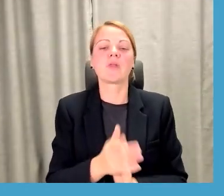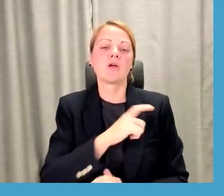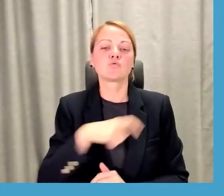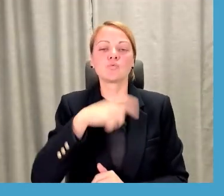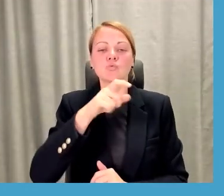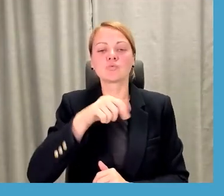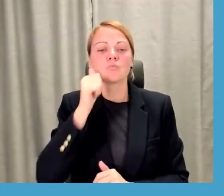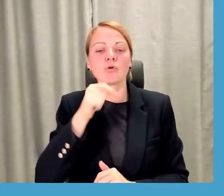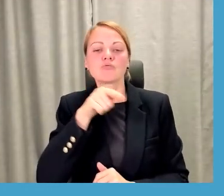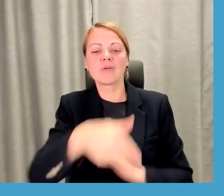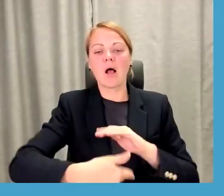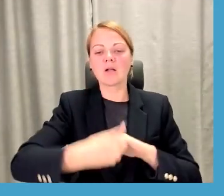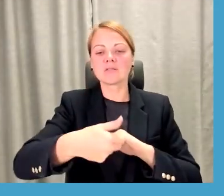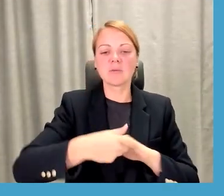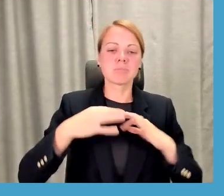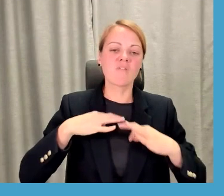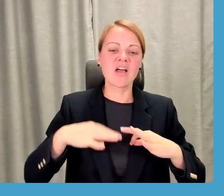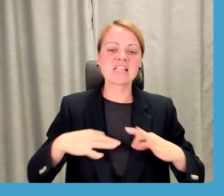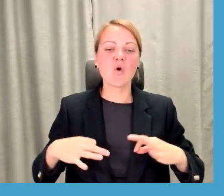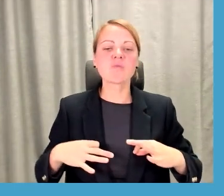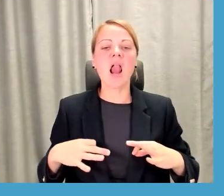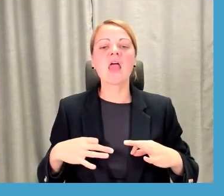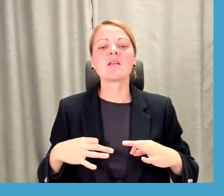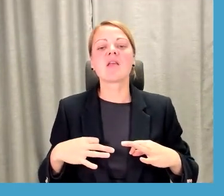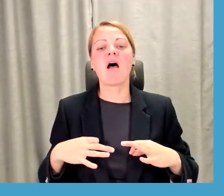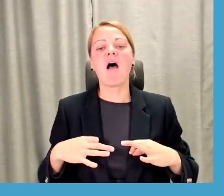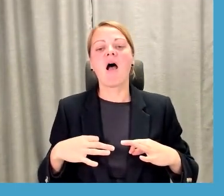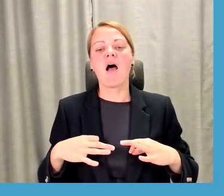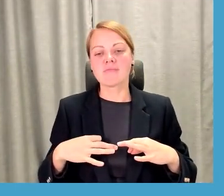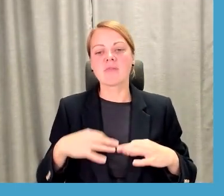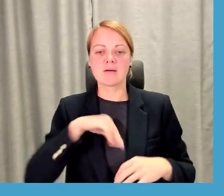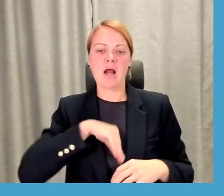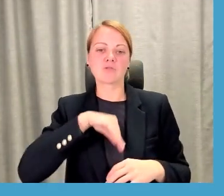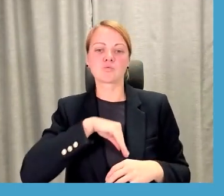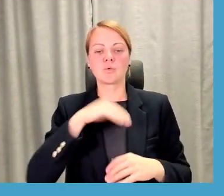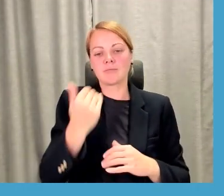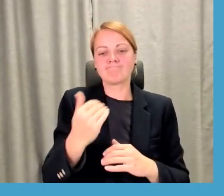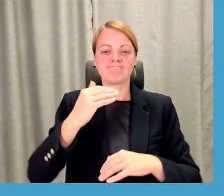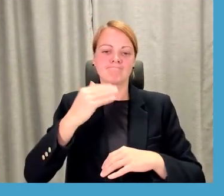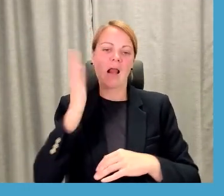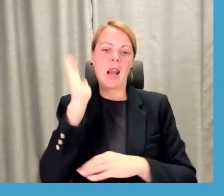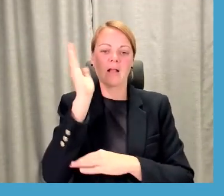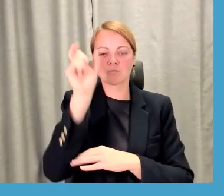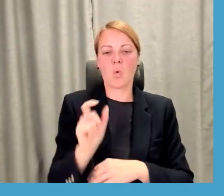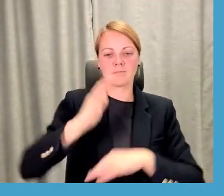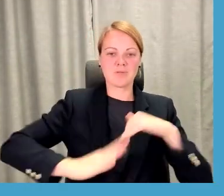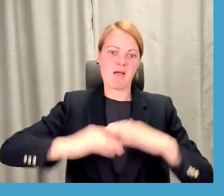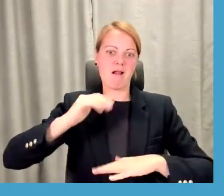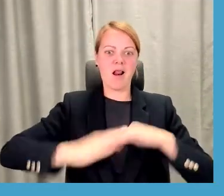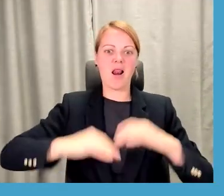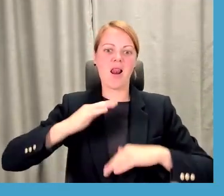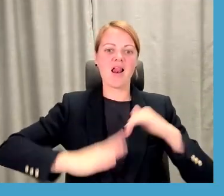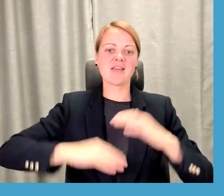viņa atsaucums, un viņa profesionāltāte, arī tas, kas raksturos, pasniedzēja darba kvalitāti, tāpēc, nu, manā